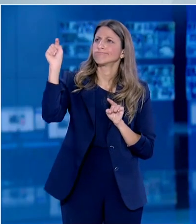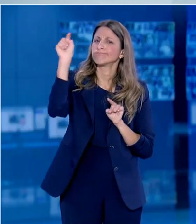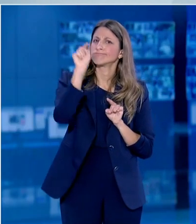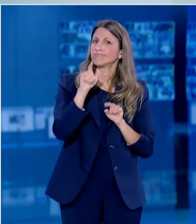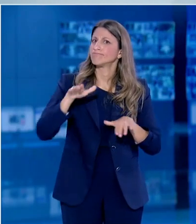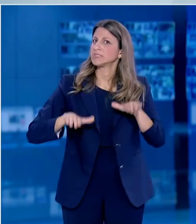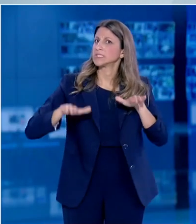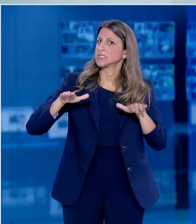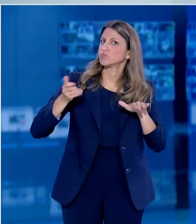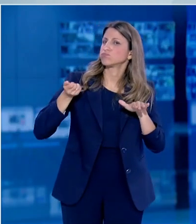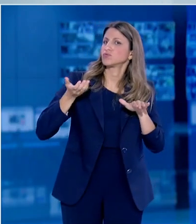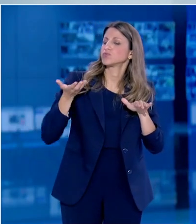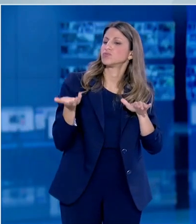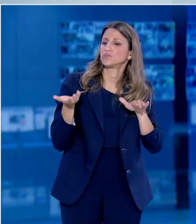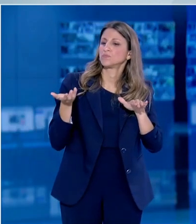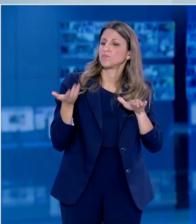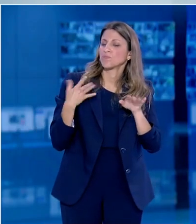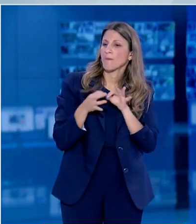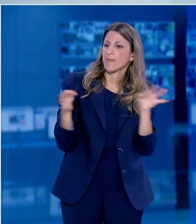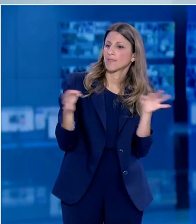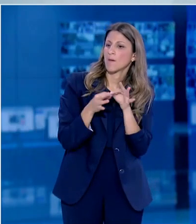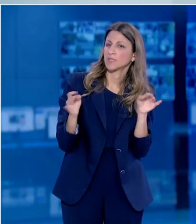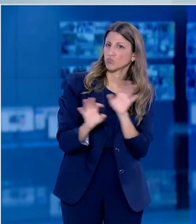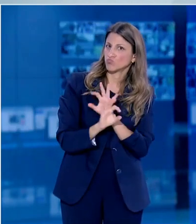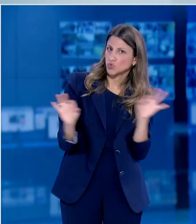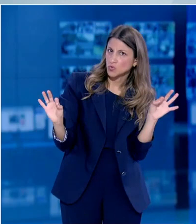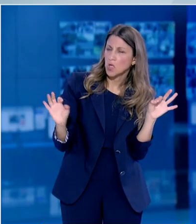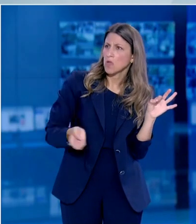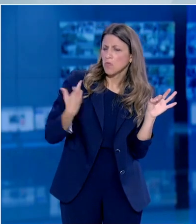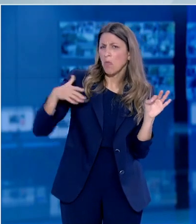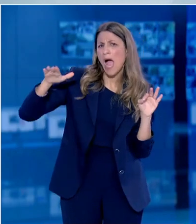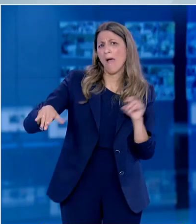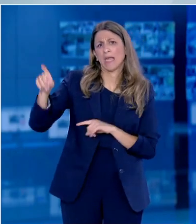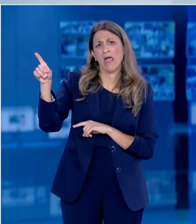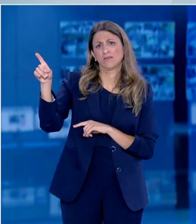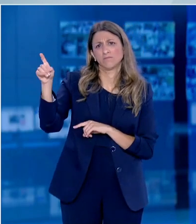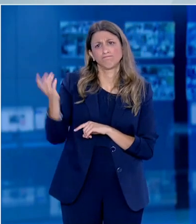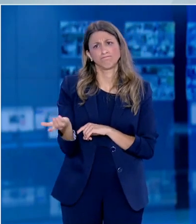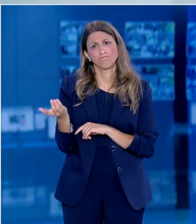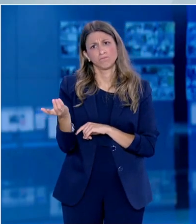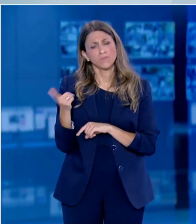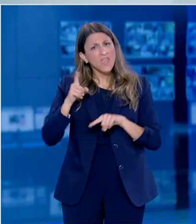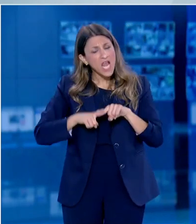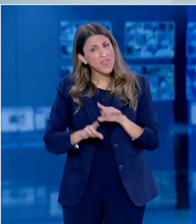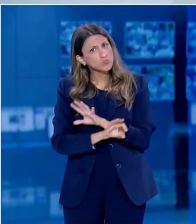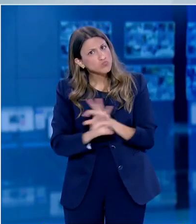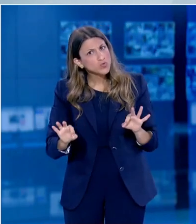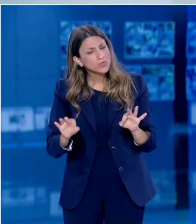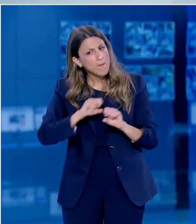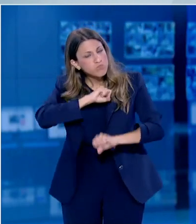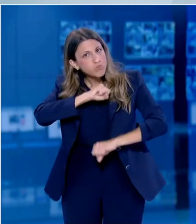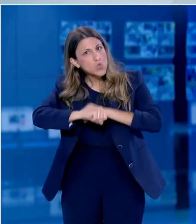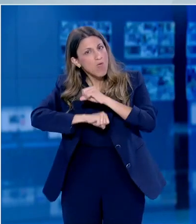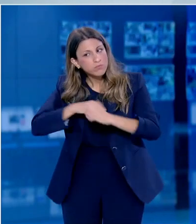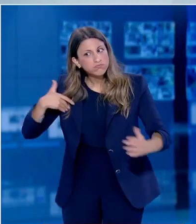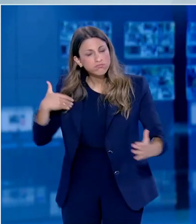σε σχέση με το πόσο πραγματικά τα μέτρα είναι αναγκή να τηρηθούν είναι χαμηλότερα. Θεωρώ λοιπόν ότι έχουμε κάνει μια τεράστια προσπάθεια και η